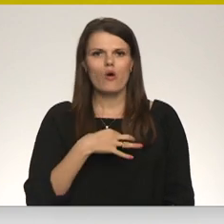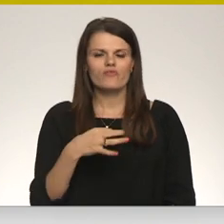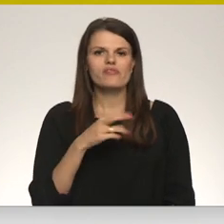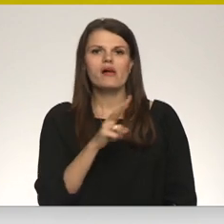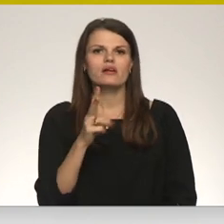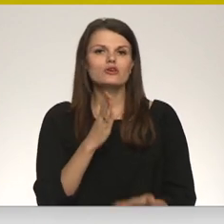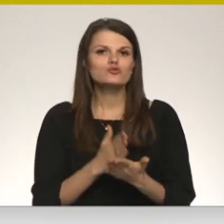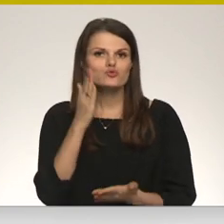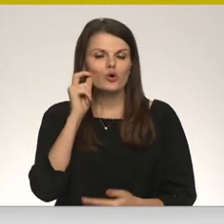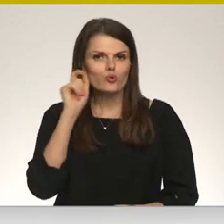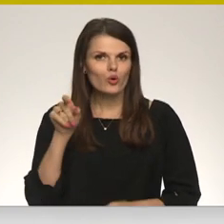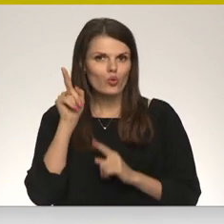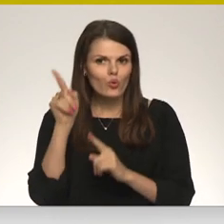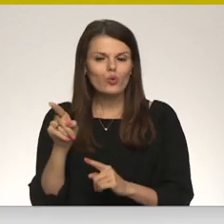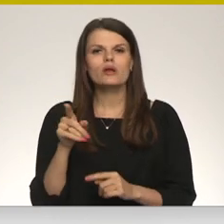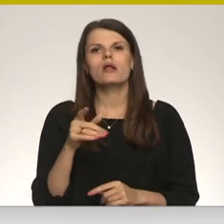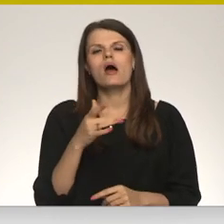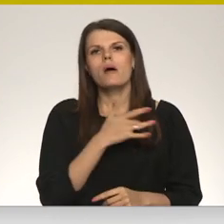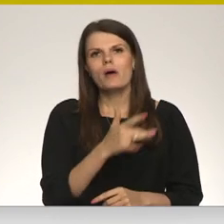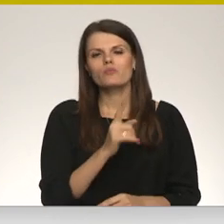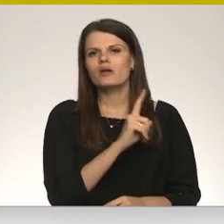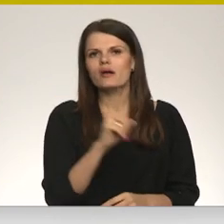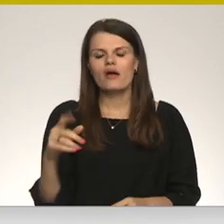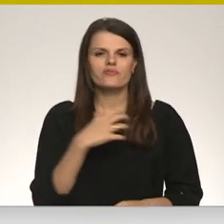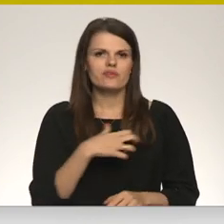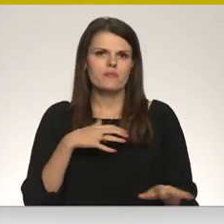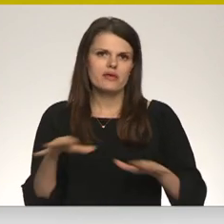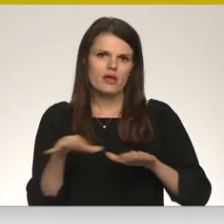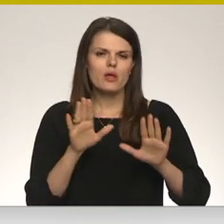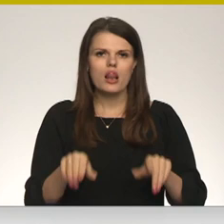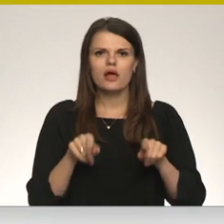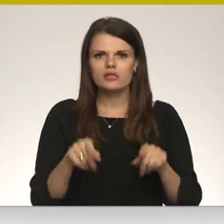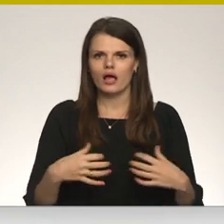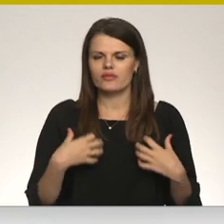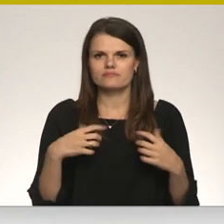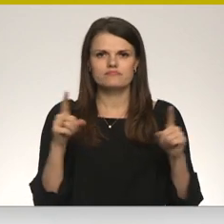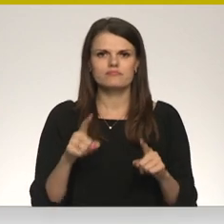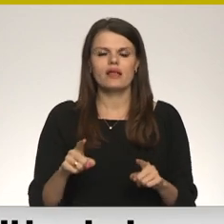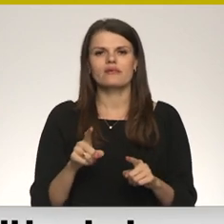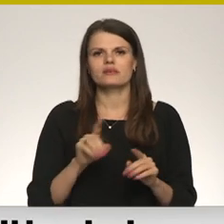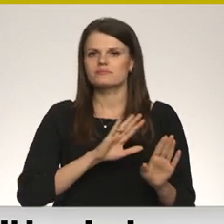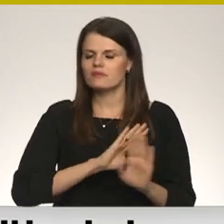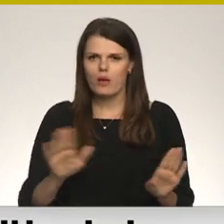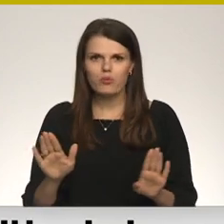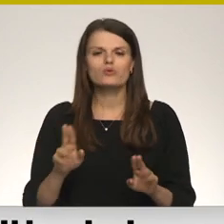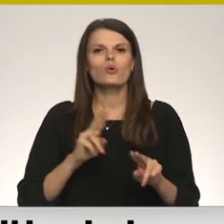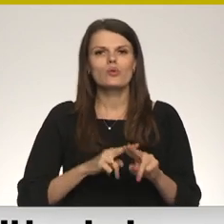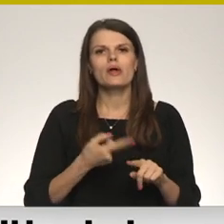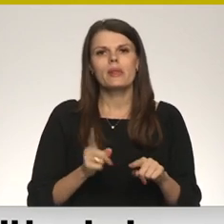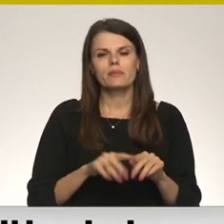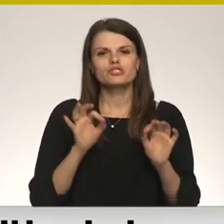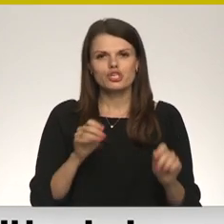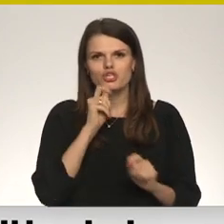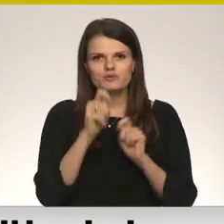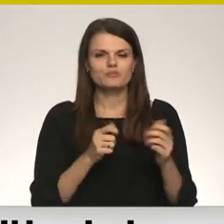Ukrainā, jo, manuprāt, katram ir jārīkojās, lai šādas netaisnības novērsts. Tāpēc tiešām ir saziedot jau 6